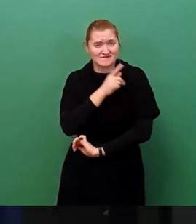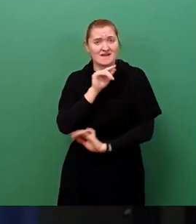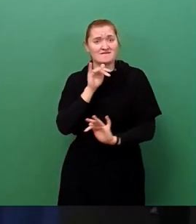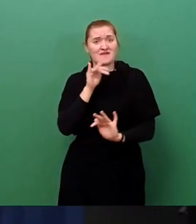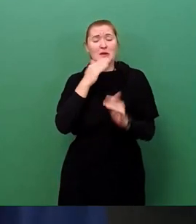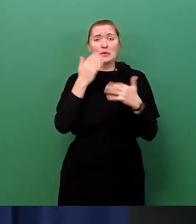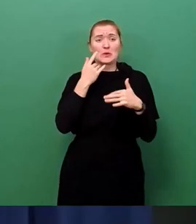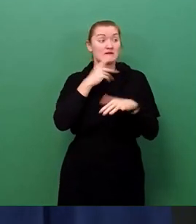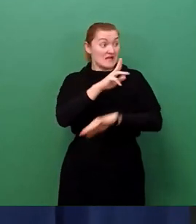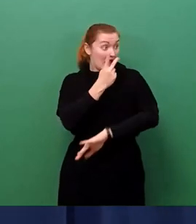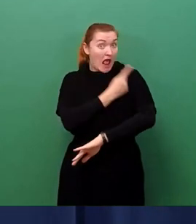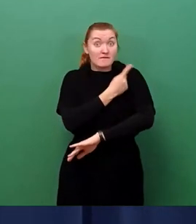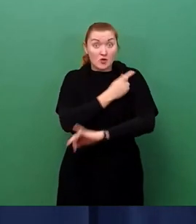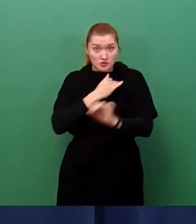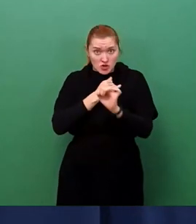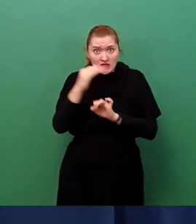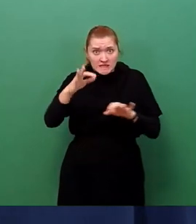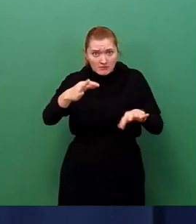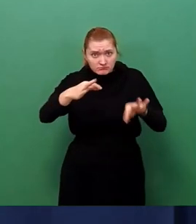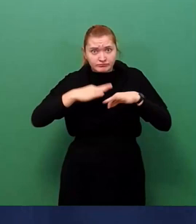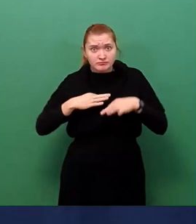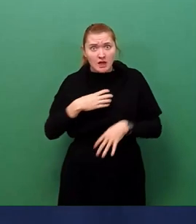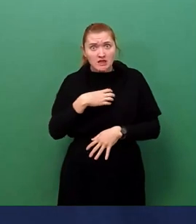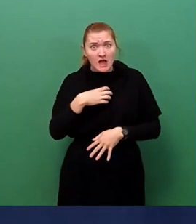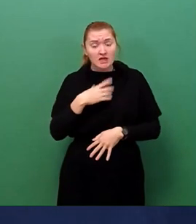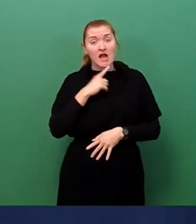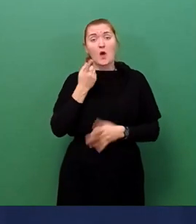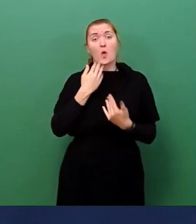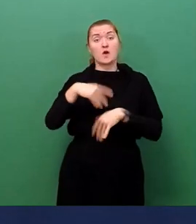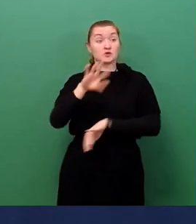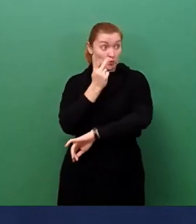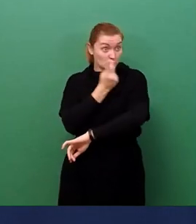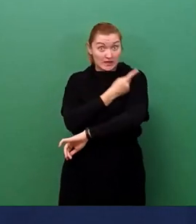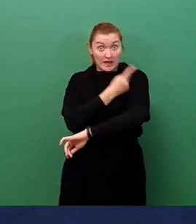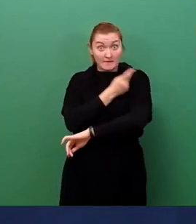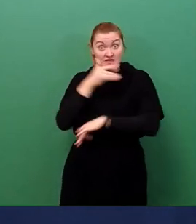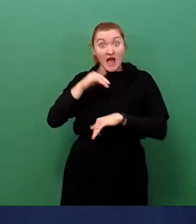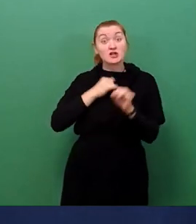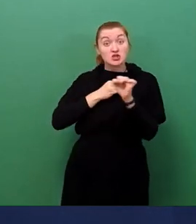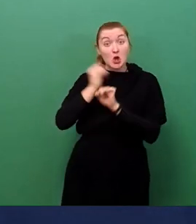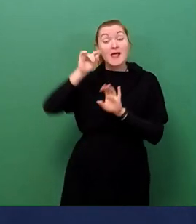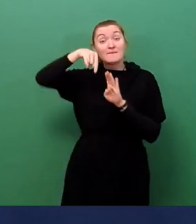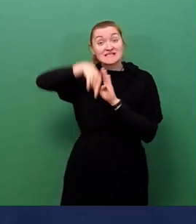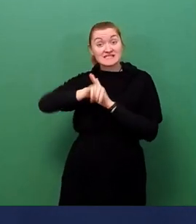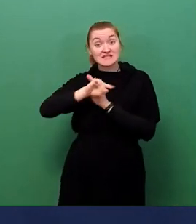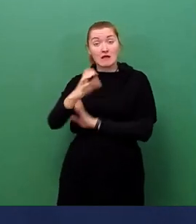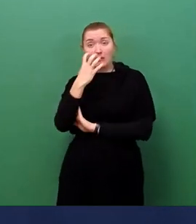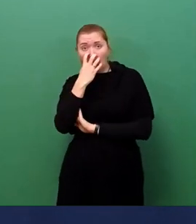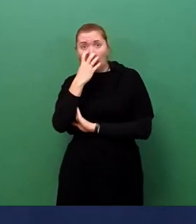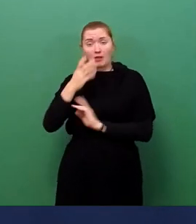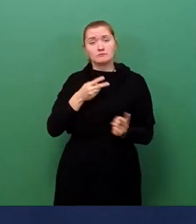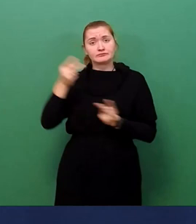Auch der Anteil geimpfter Corona-Patienten auf Intensivstationen ist nach Angaben des Bundesgesundheitsministeriums ansteigend.